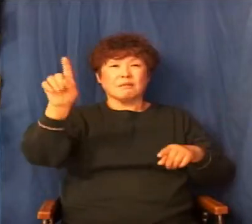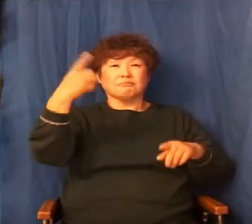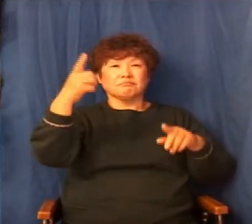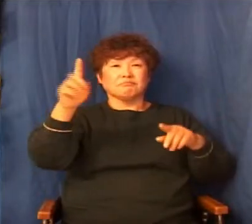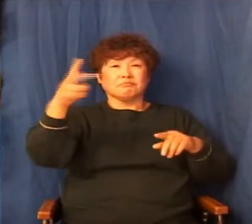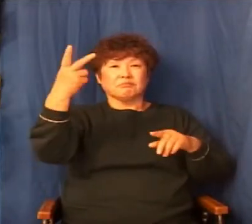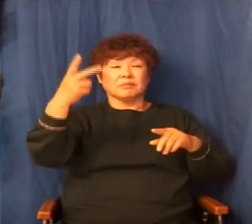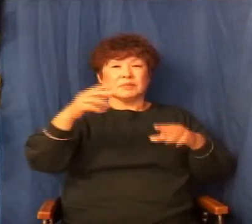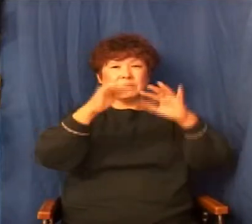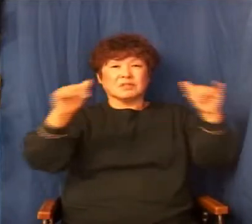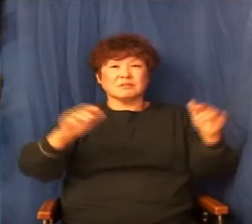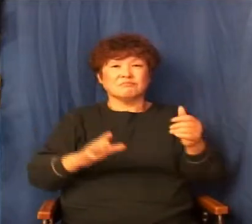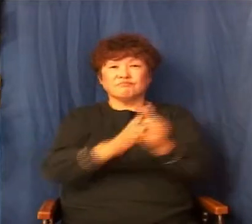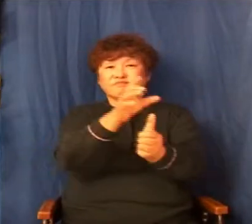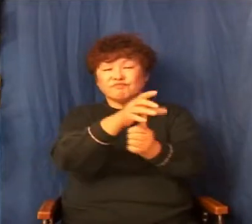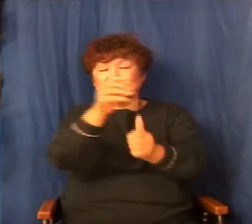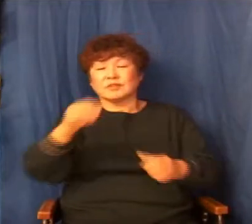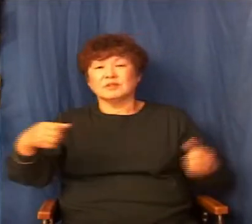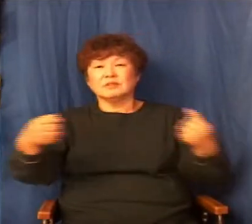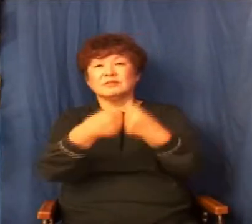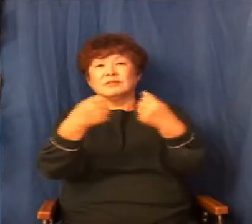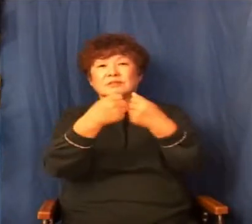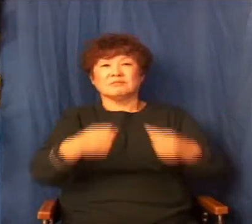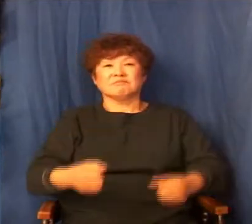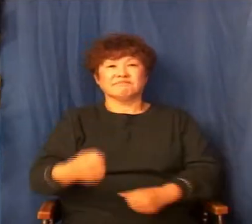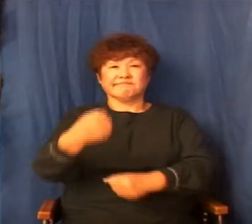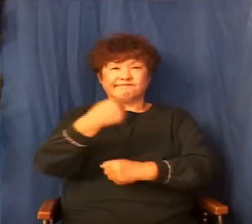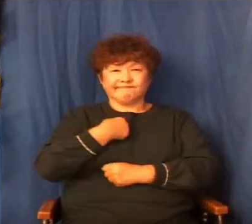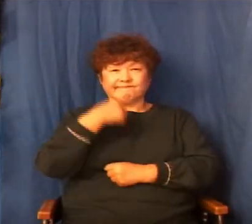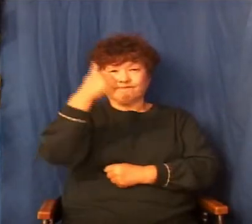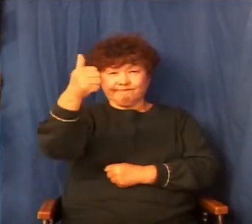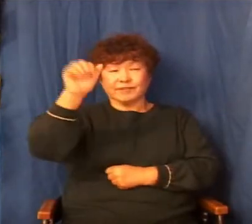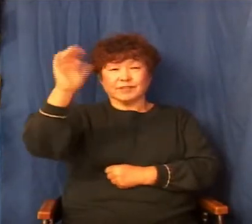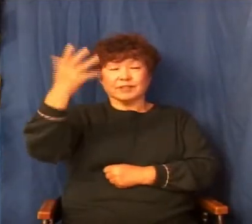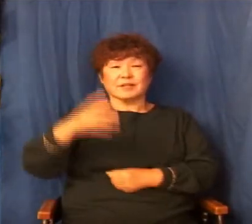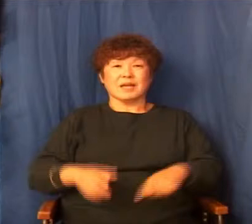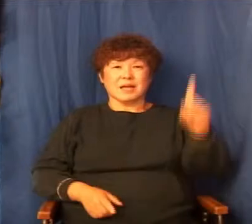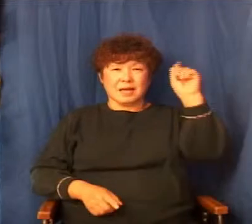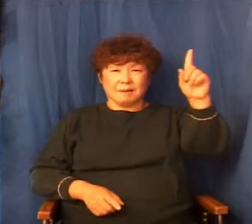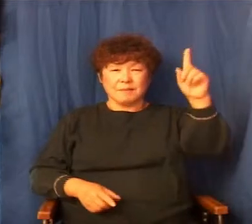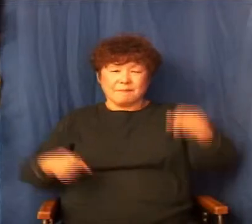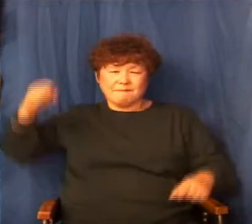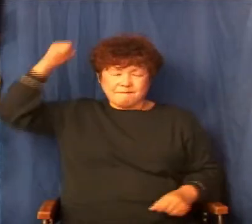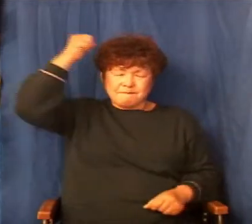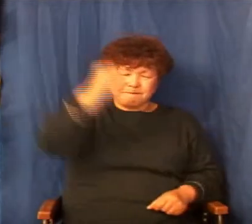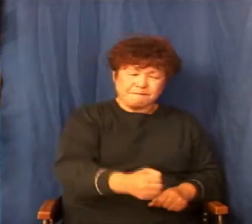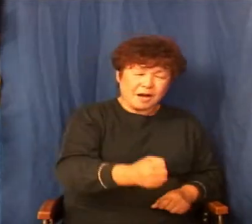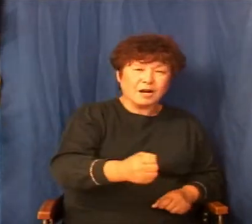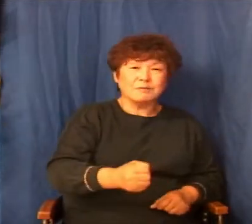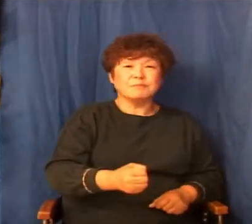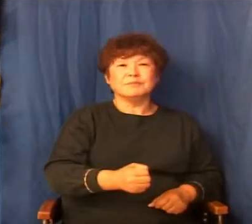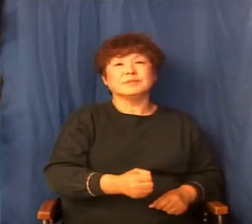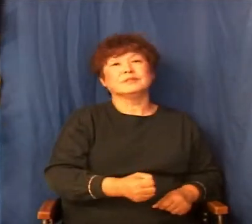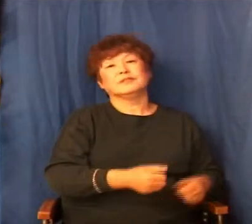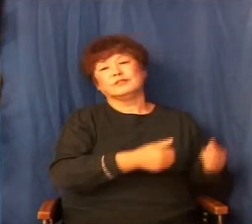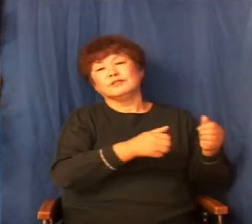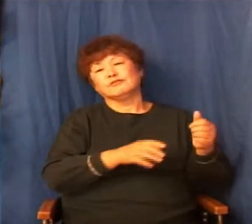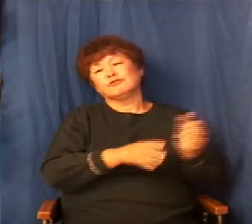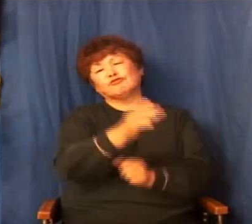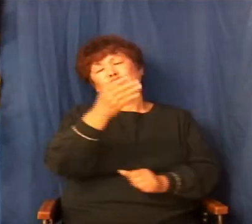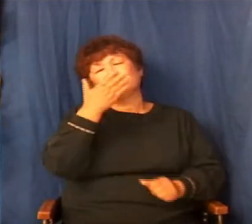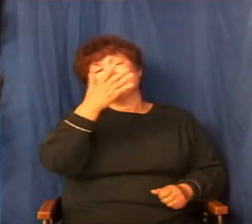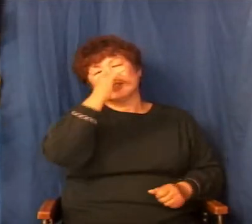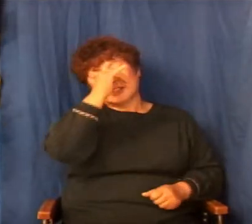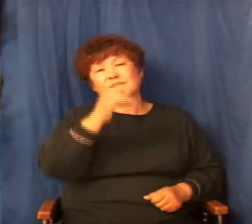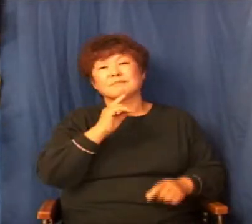내가 한 번 치면 한 방이면 끝납니다. 요즘으로 치면 그거죠. 한 방이면 끝납니다. 찍소리 못하고 보낼 수 있습니다.